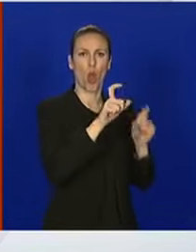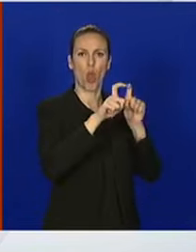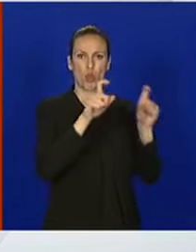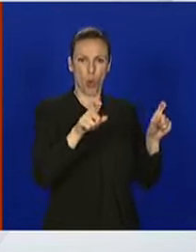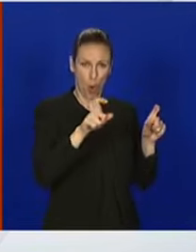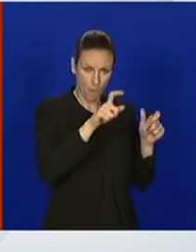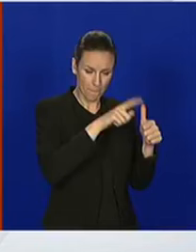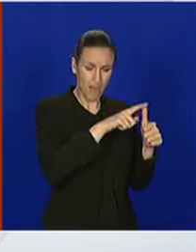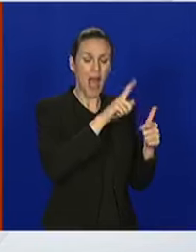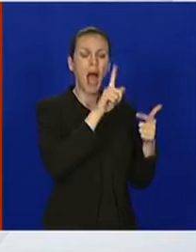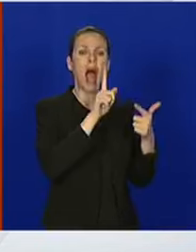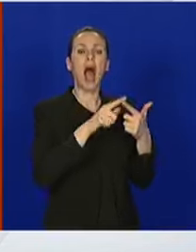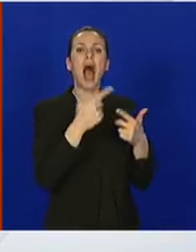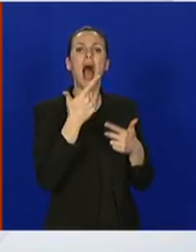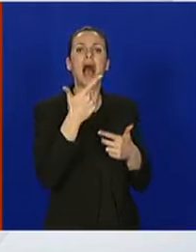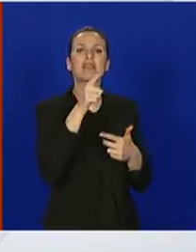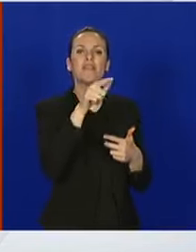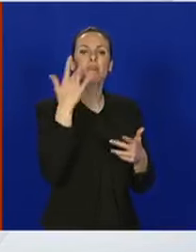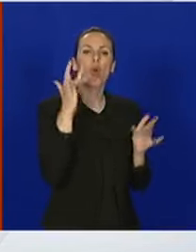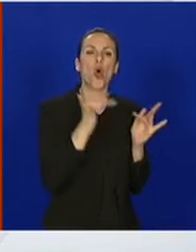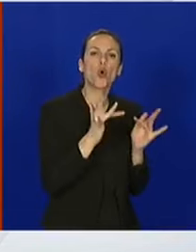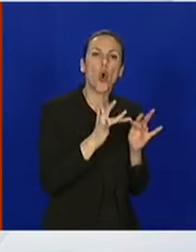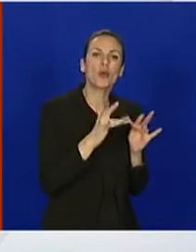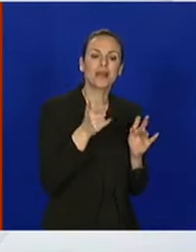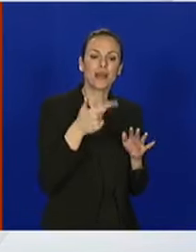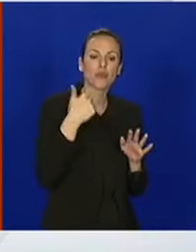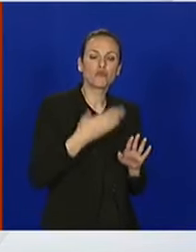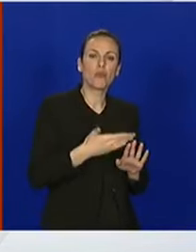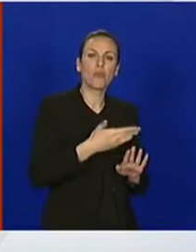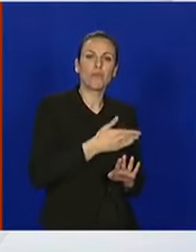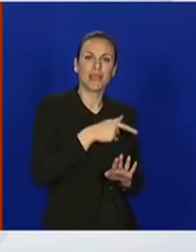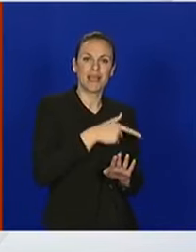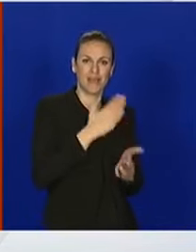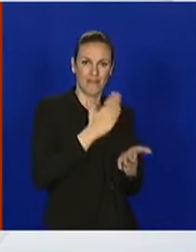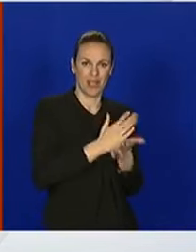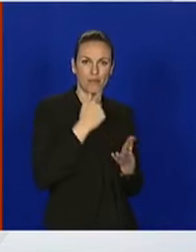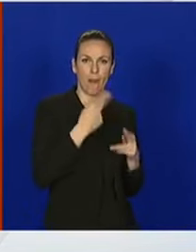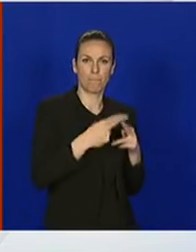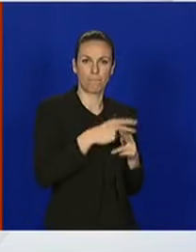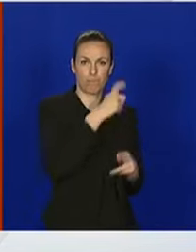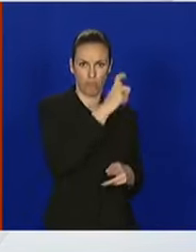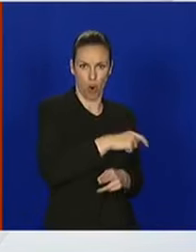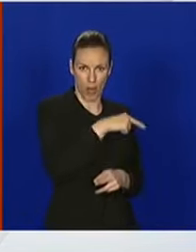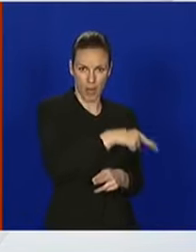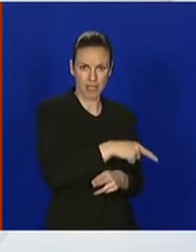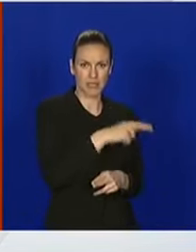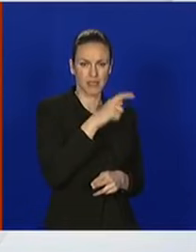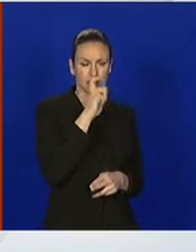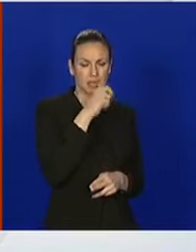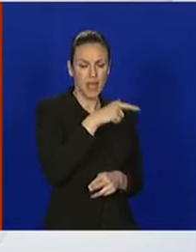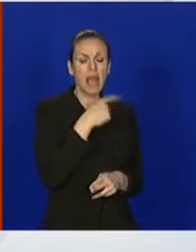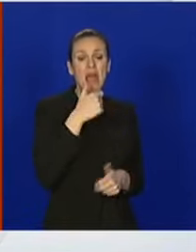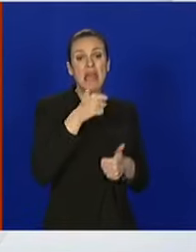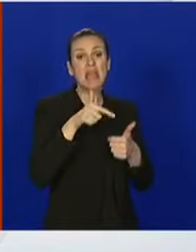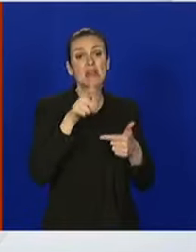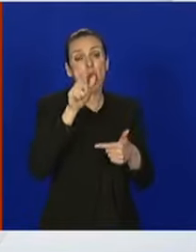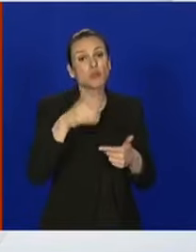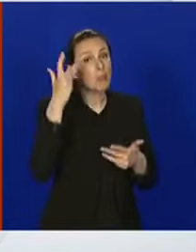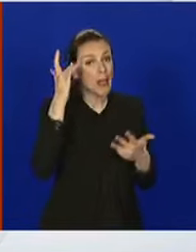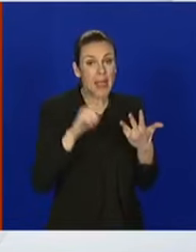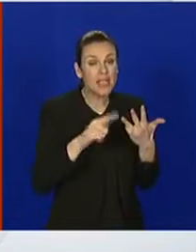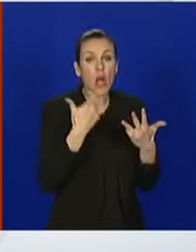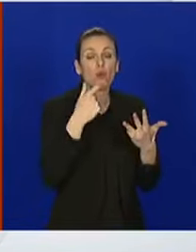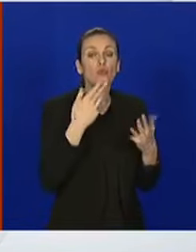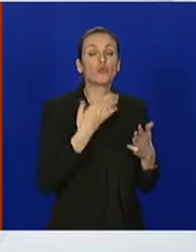dvoje su kontakti prethodno oboljelog. Za jednu osobu još ne znamo na koji se način